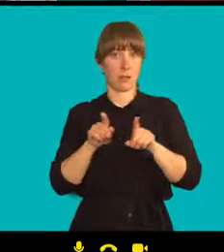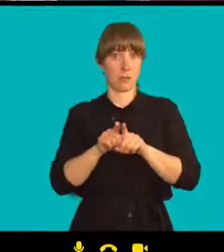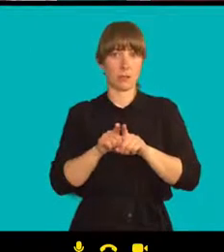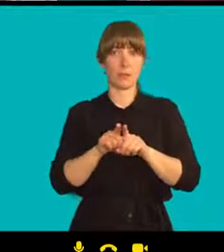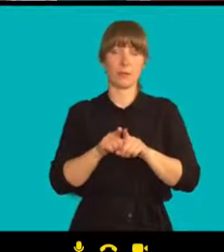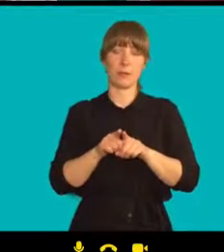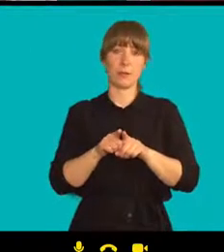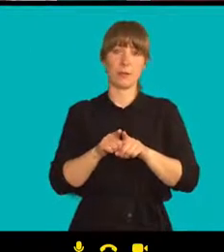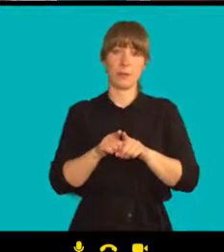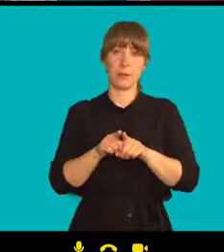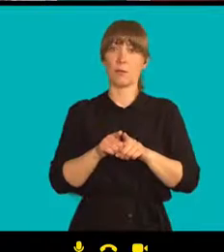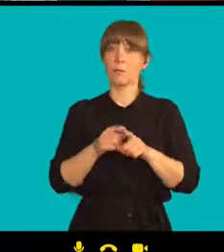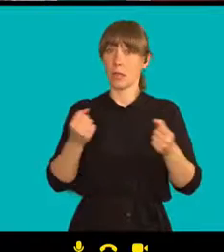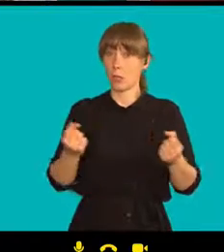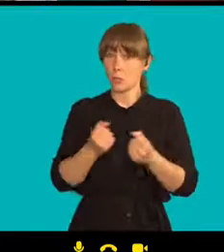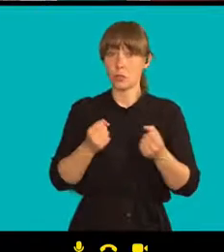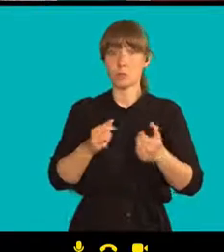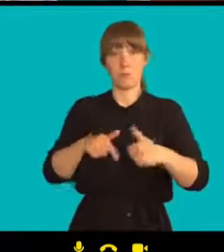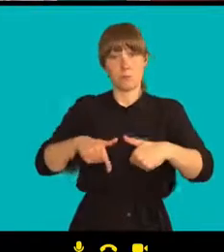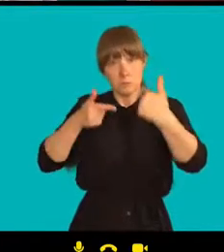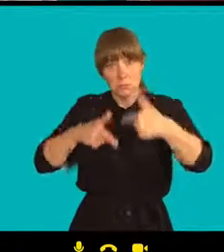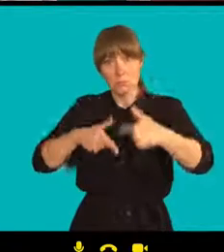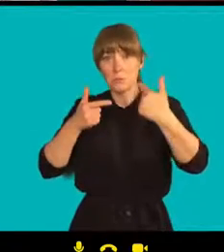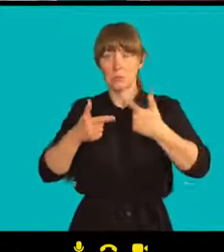často se setkáváme.